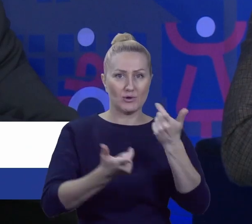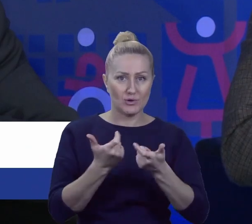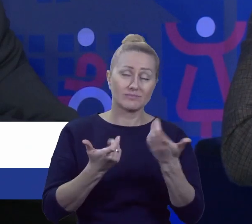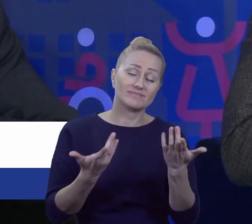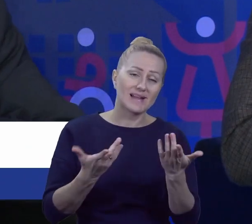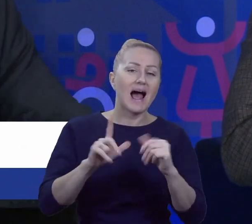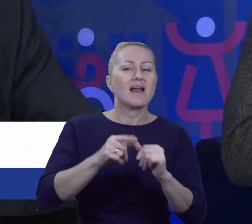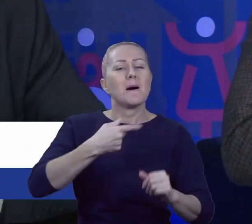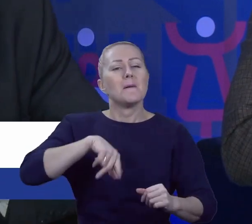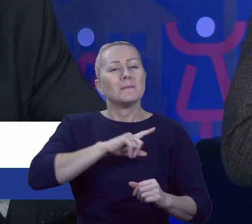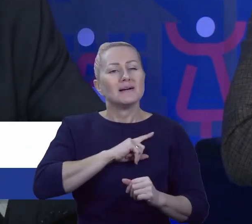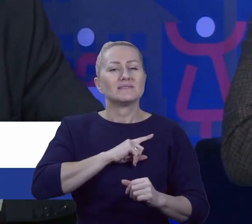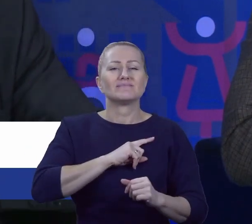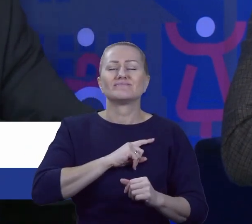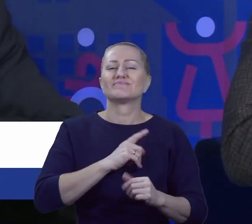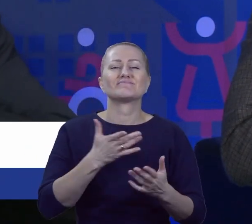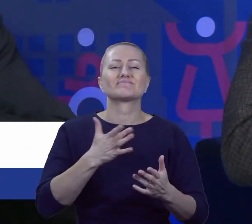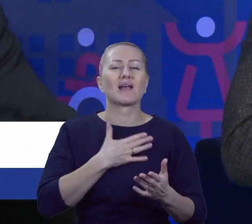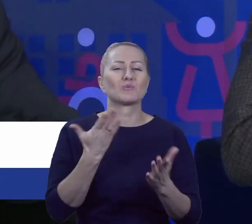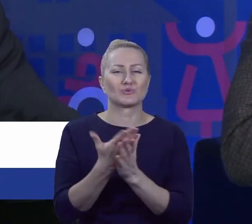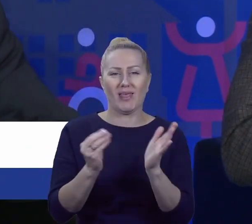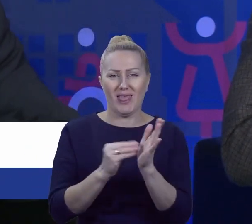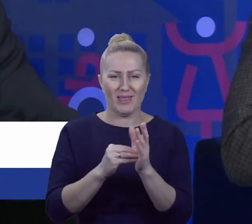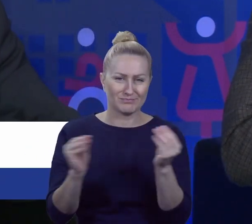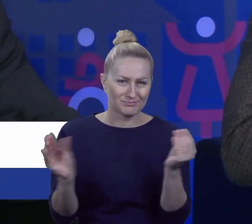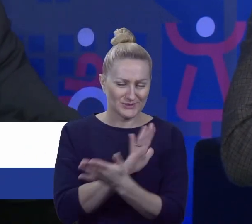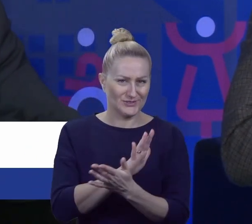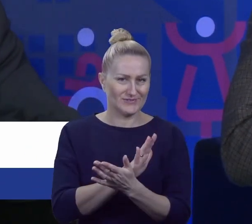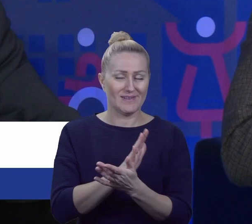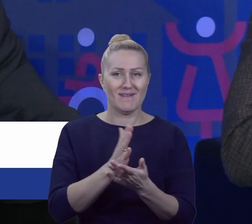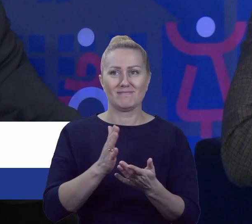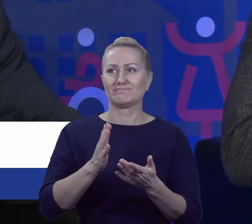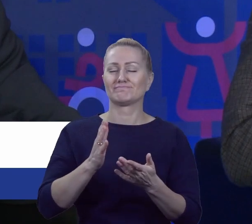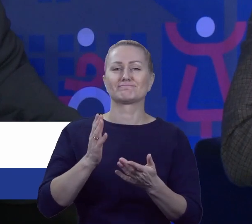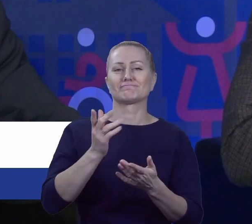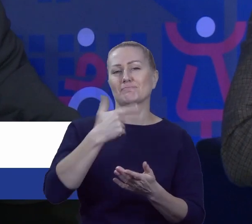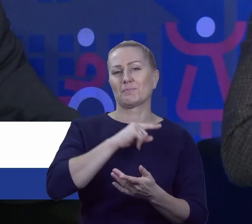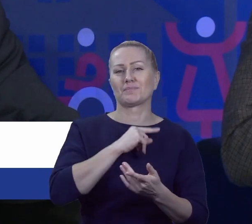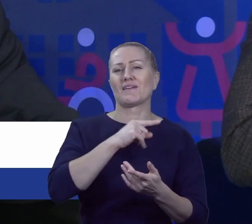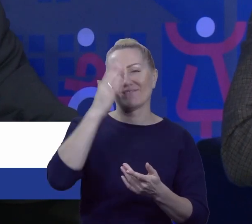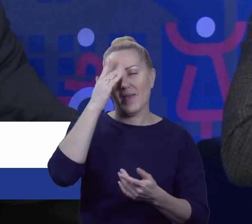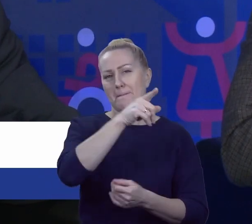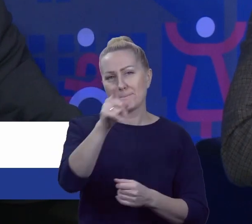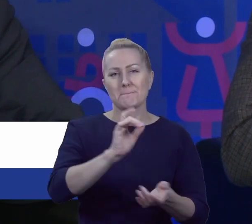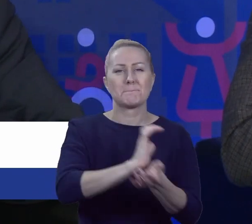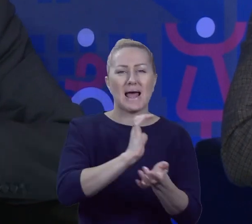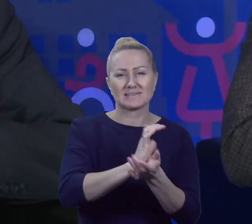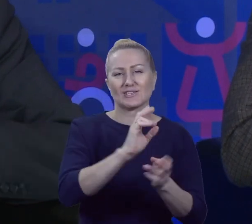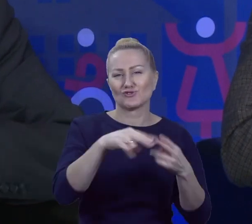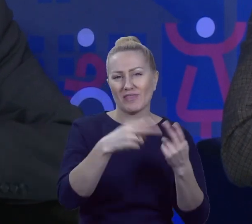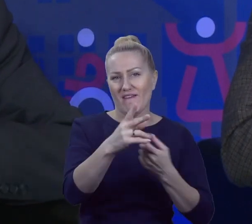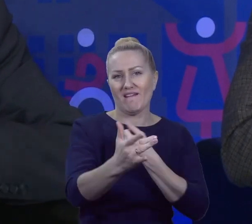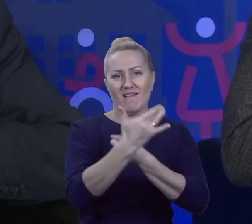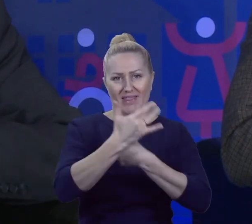jesteśmy bardzo, że tak powiem, przyzwyczajeni do tego, żeby i prasa krytykuje, tak? No bo dziennikarze